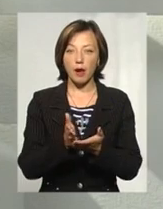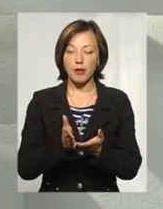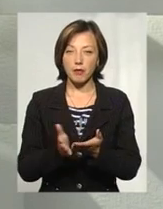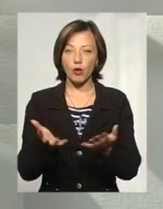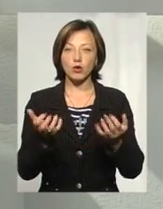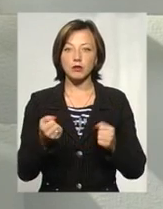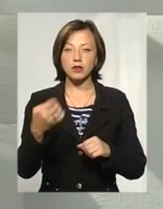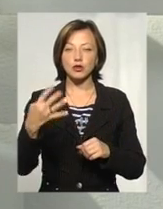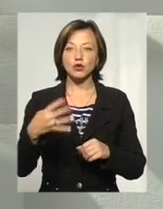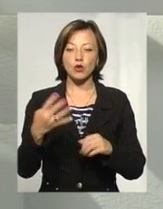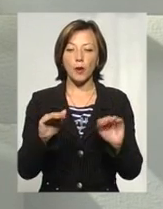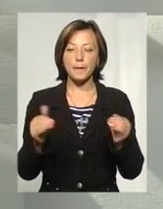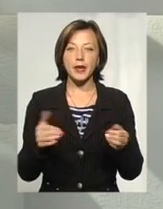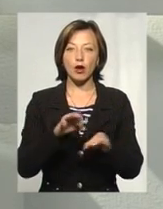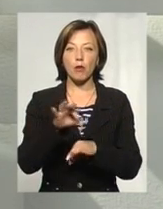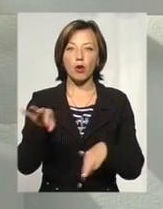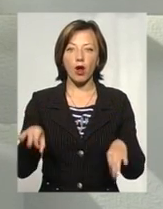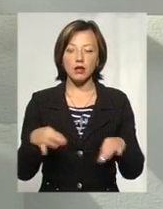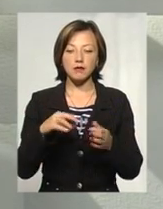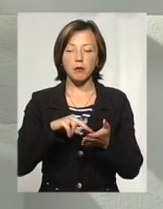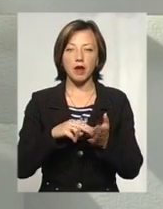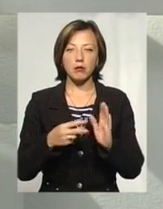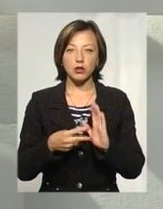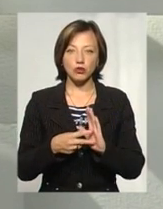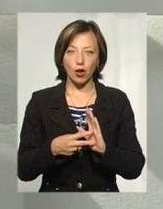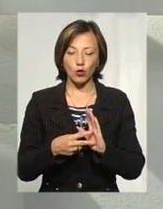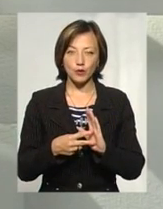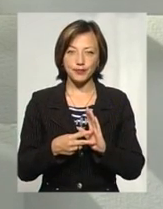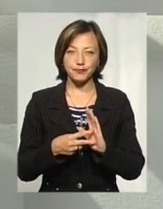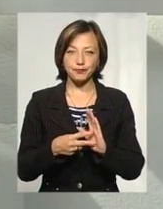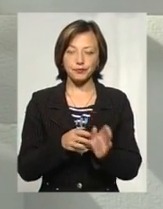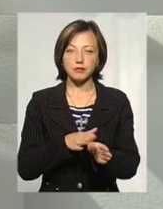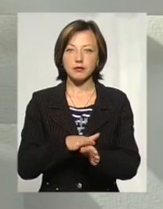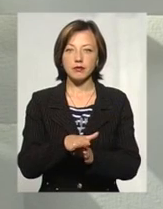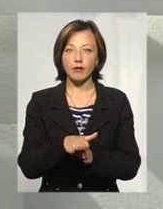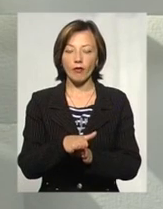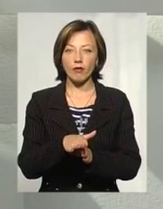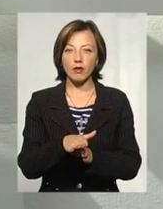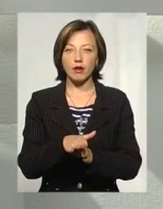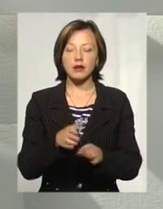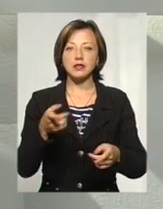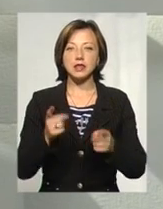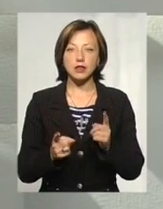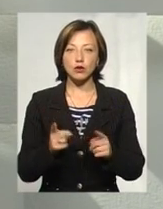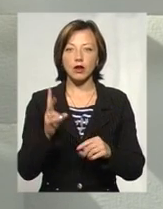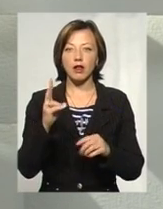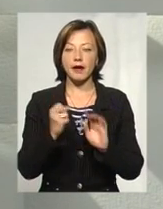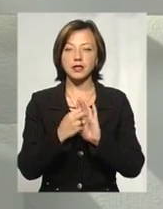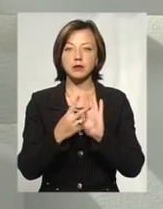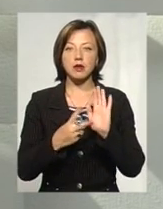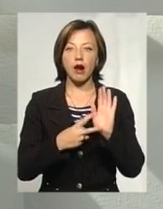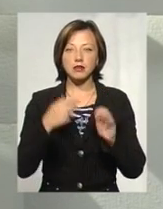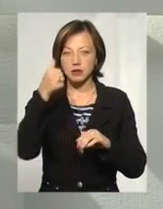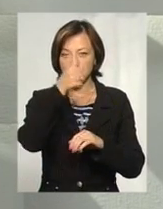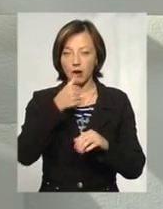отримали 40 мікропроєктів, які передбачають реалізацію, хочеться сказати, що дійсно на 2017 рік ми